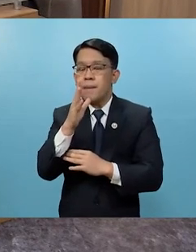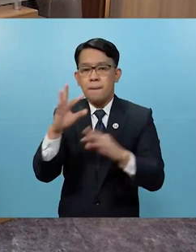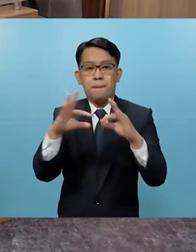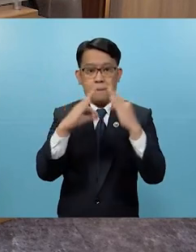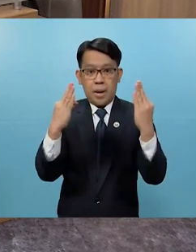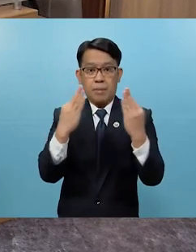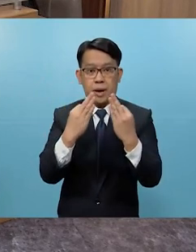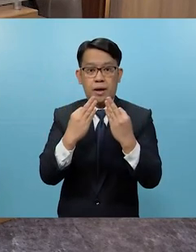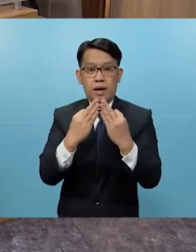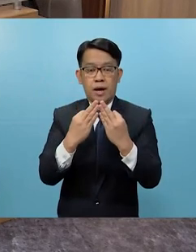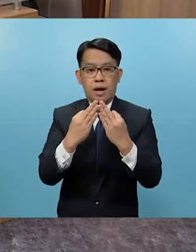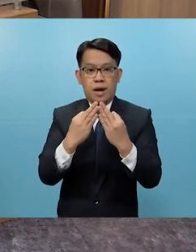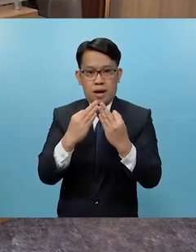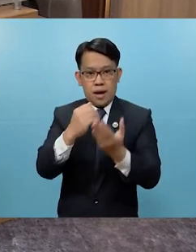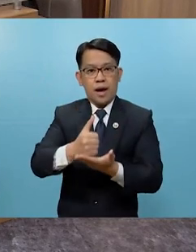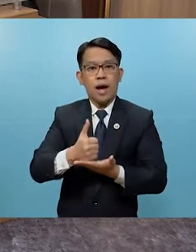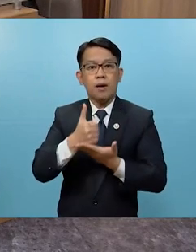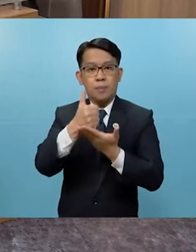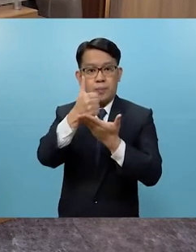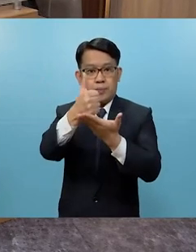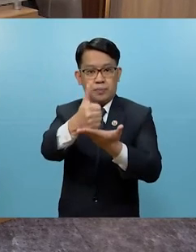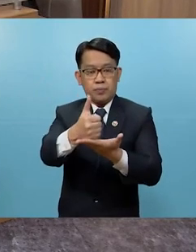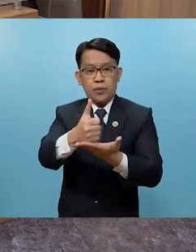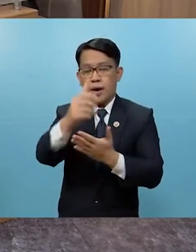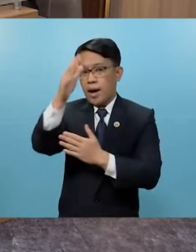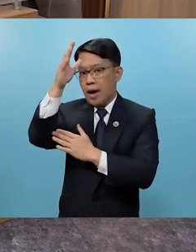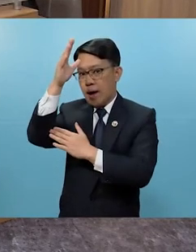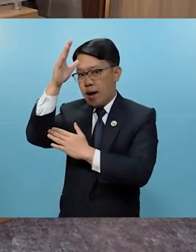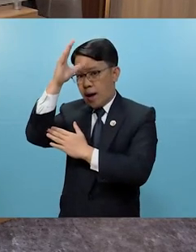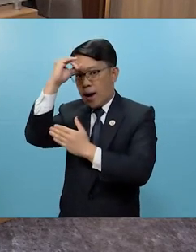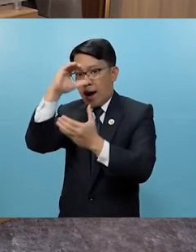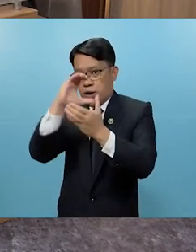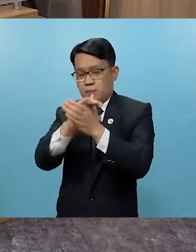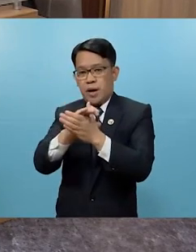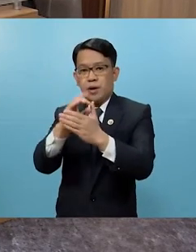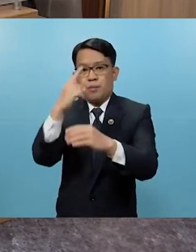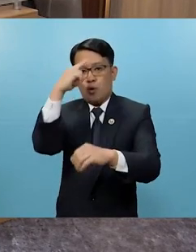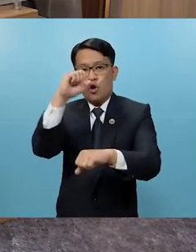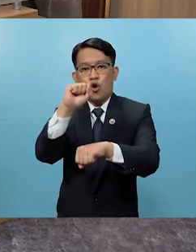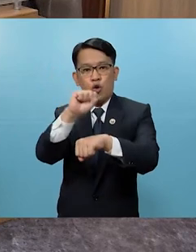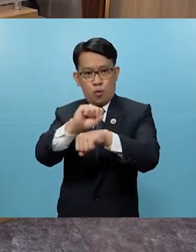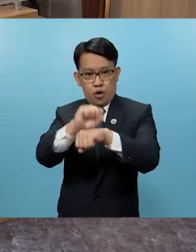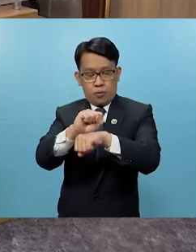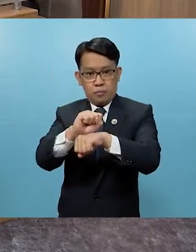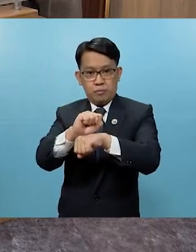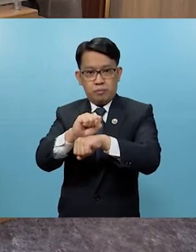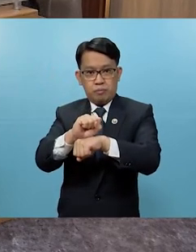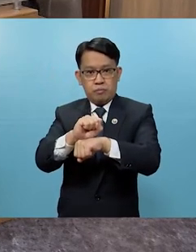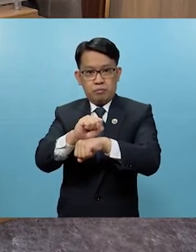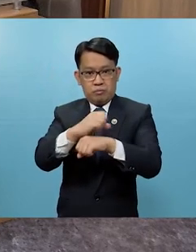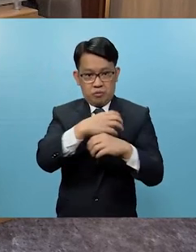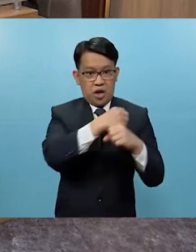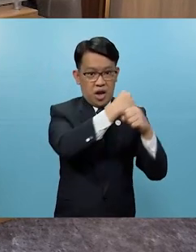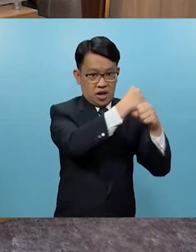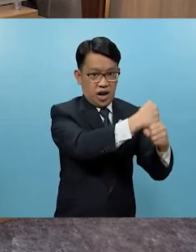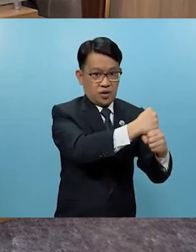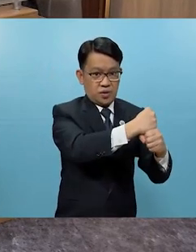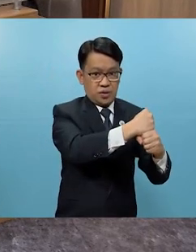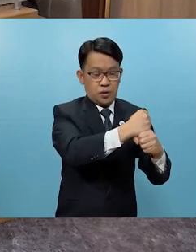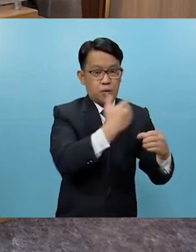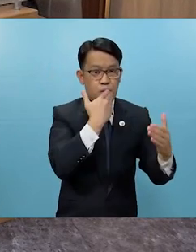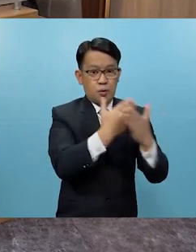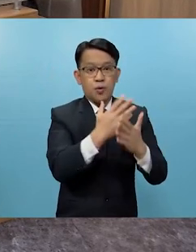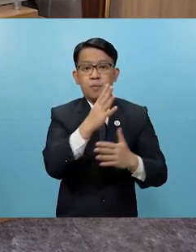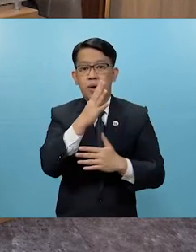ng tahanan ay tumutulong po sa kanyang asawa sa pagkahanap buhay Dapat po ba ay iniaasa na lamang ng